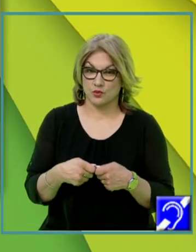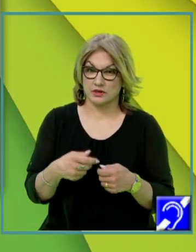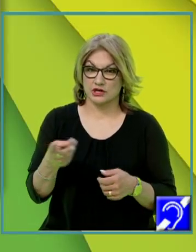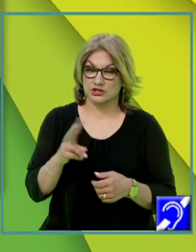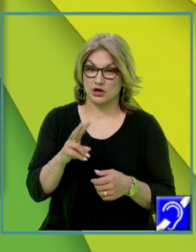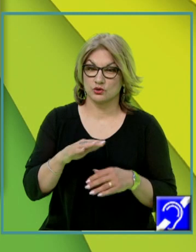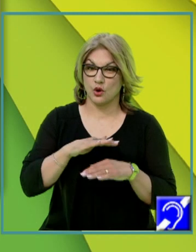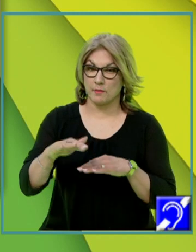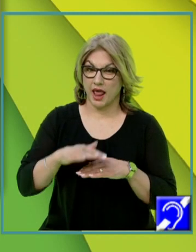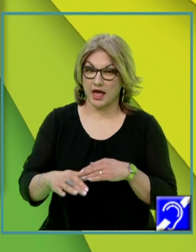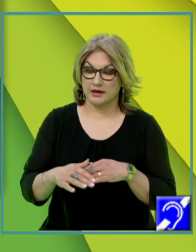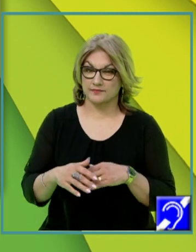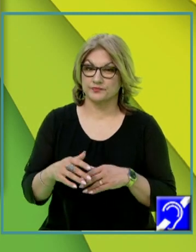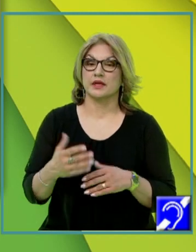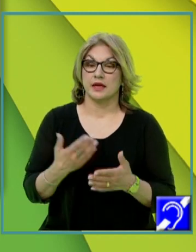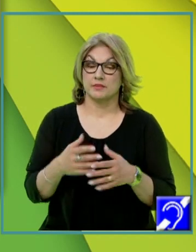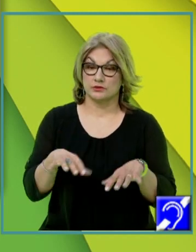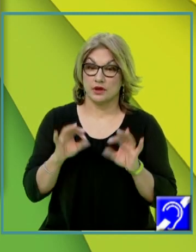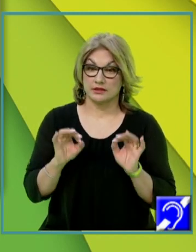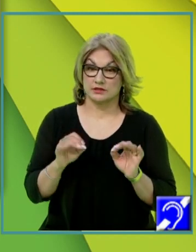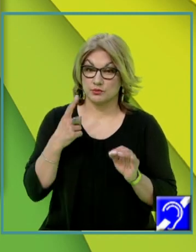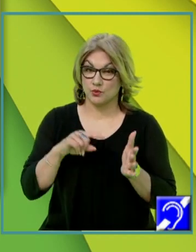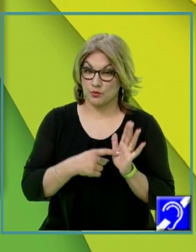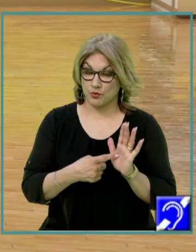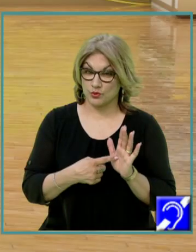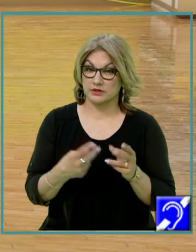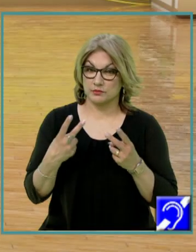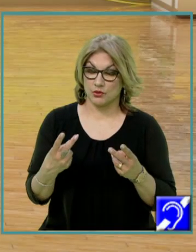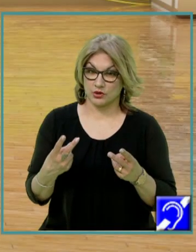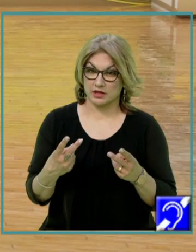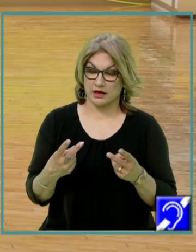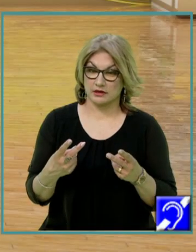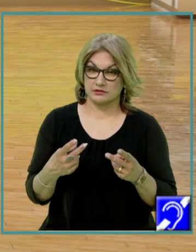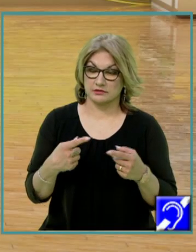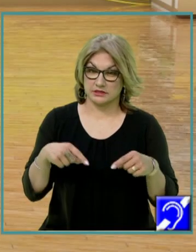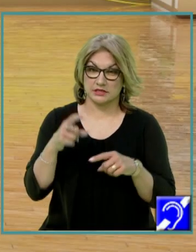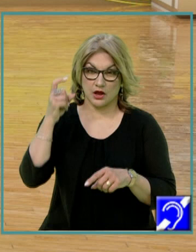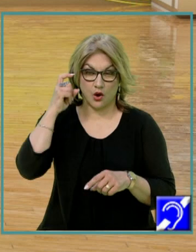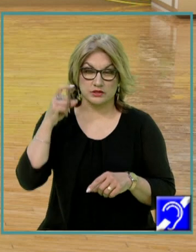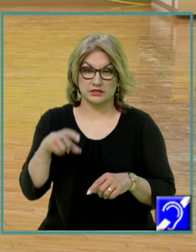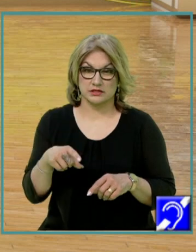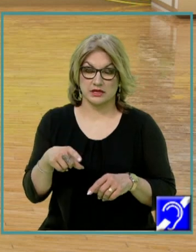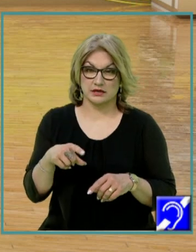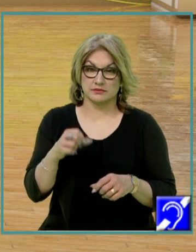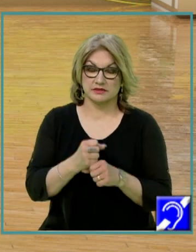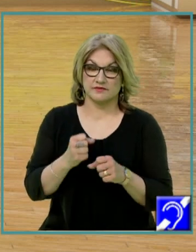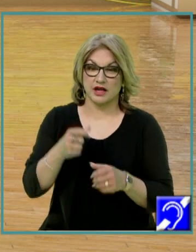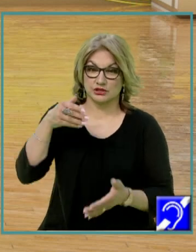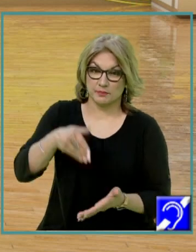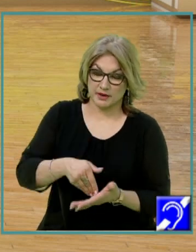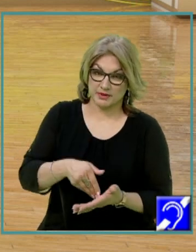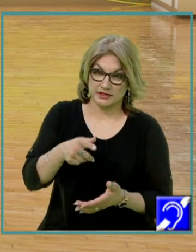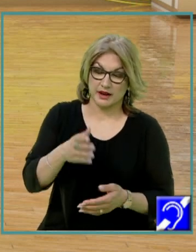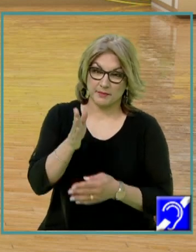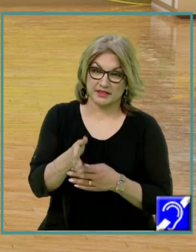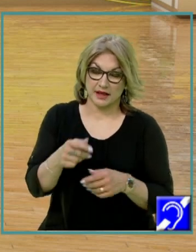celor două plane. Și atunci, pentru a descoperi un punct important, pe care să-l considerăm, din care să ridicăm perpendicularele pe dreapta